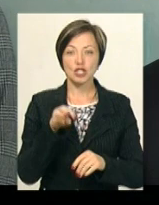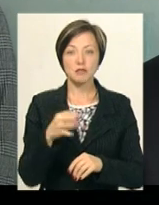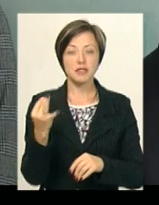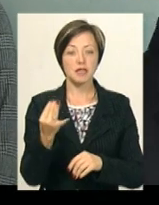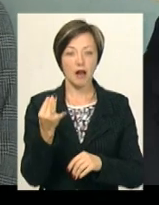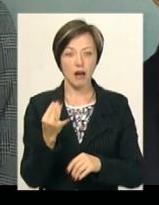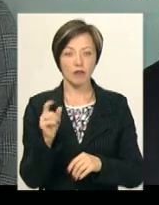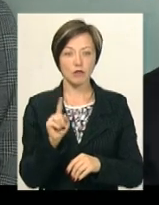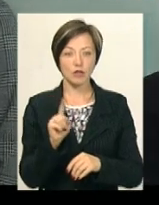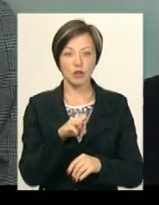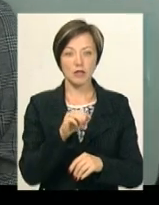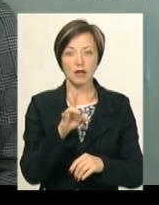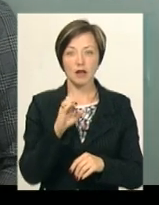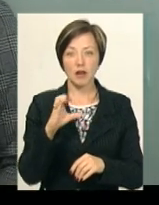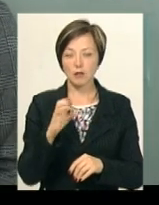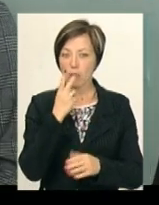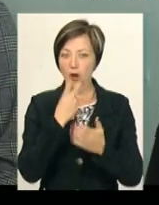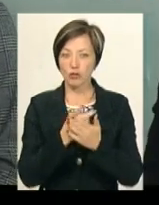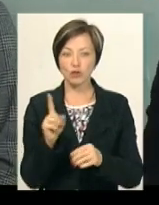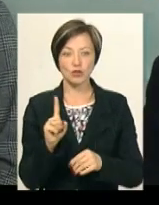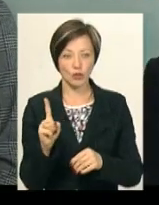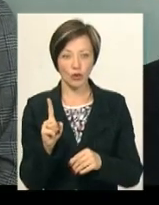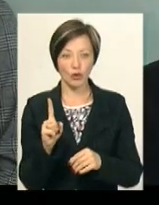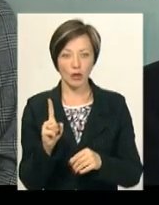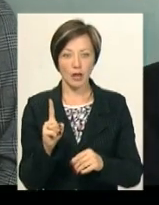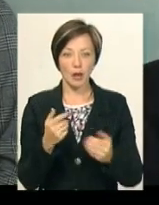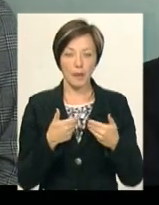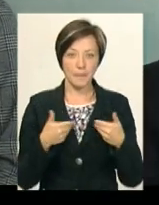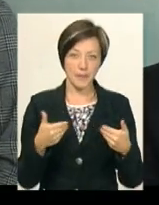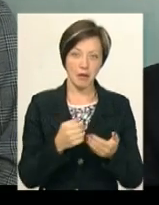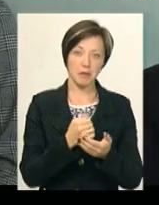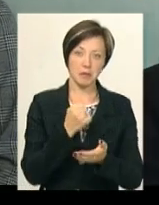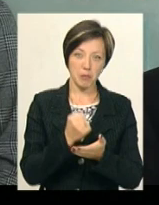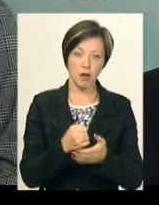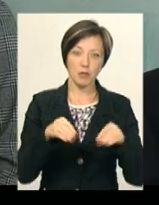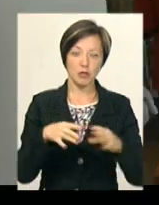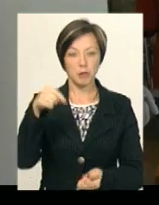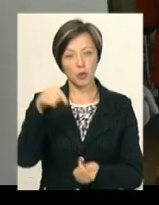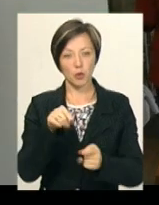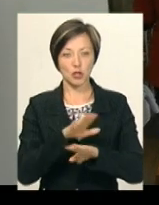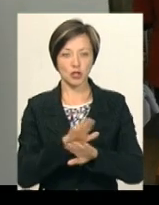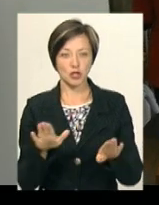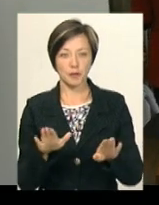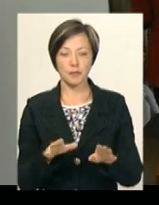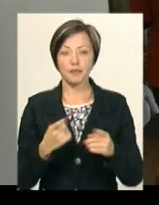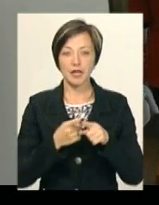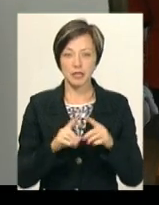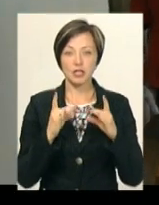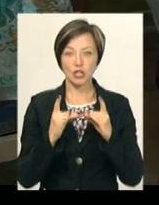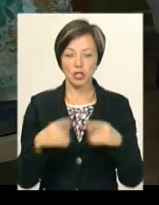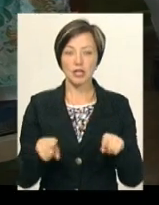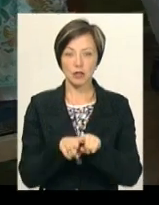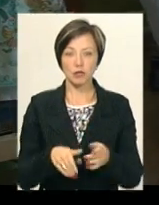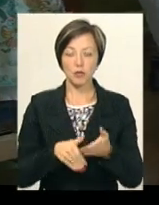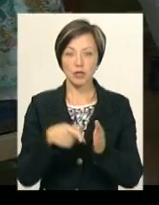Цікаво те, що Тарас спочатку показує, що, і ми приймаємо рішення, підходить нам це чи ні. Ці ліжка – теж гуманітарна